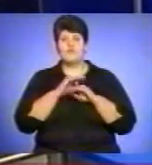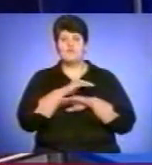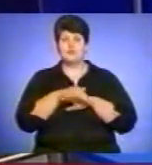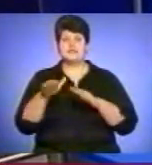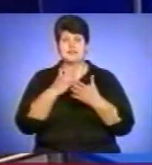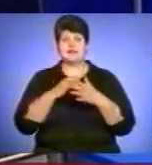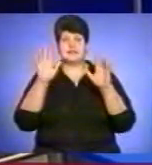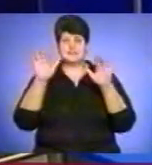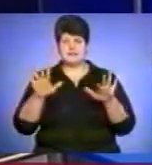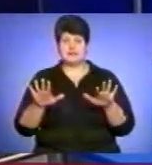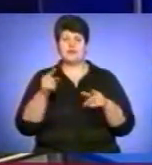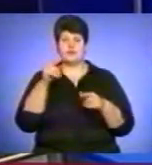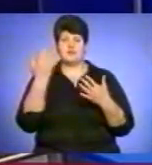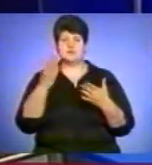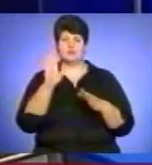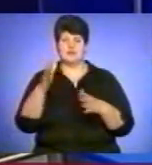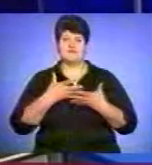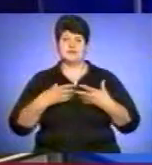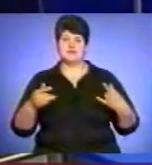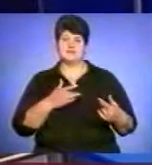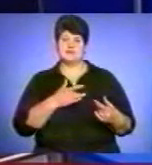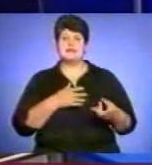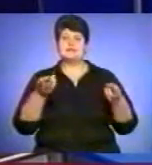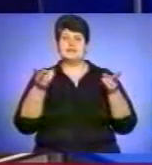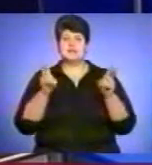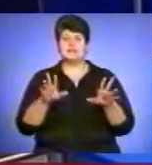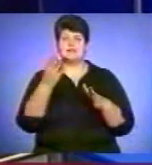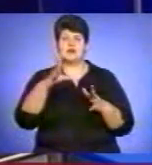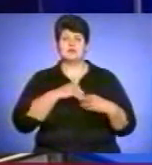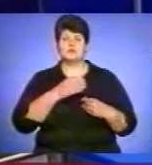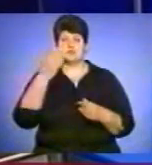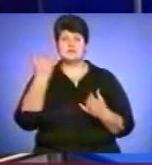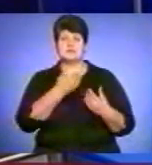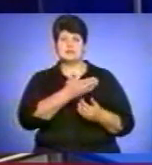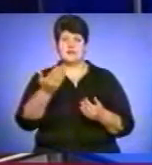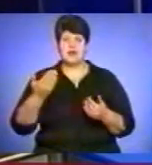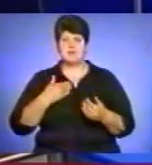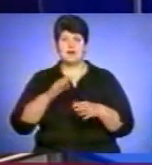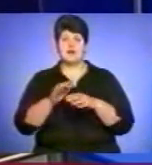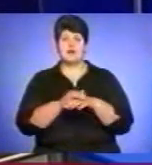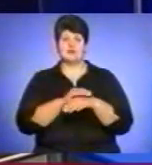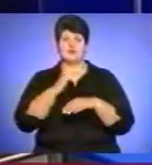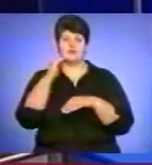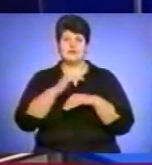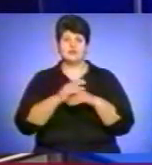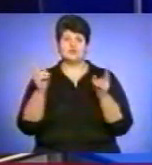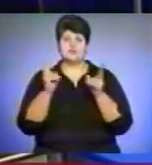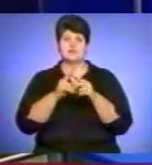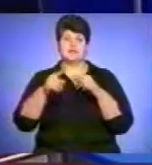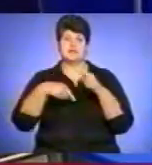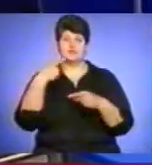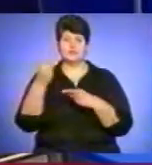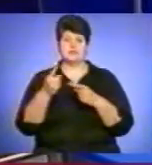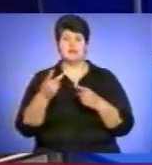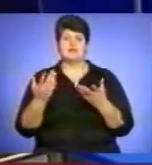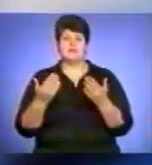у ваших серцях уже панує весна. Залишайтеся разом з нами. Гарного вечора бажає вам канал ТТБ і до зустрічі у наступних випусках «Істей».